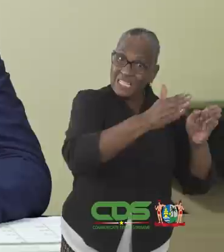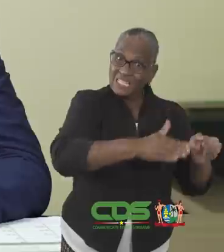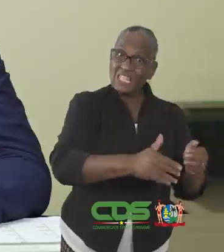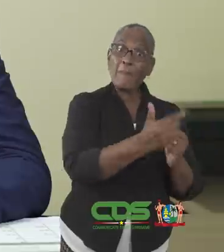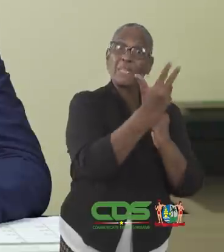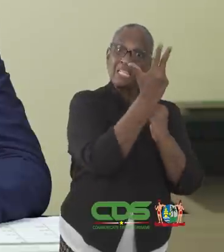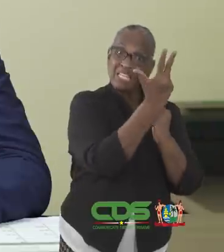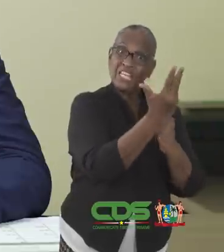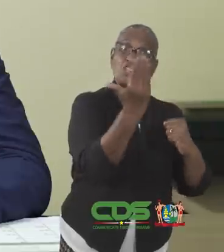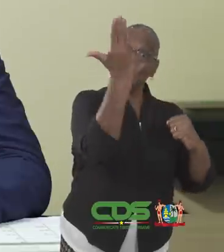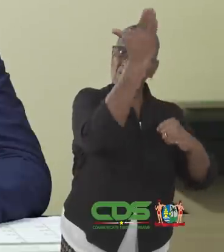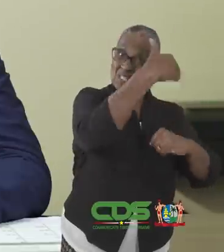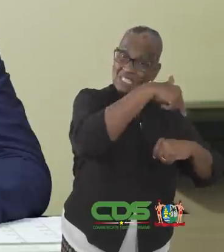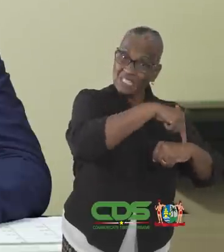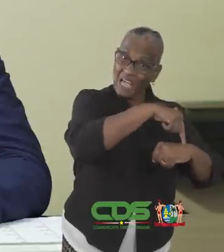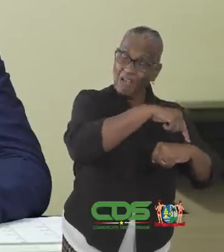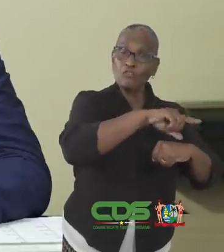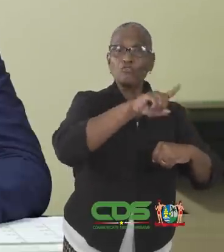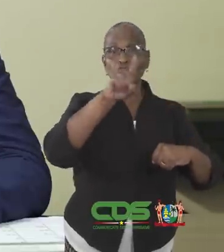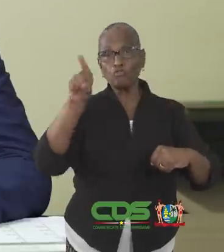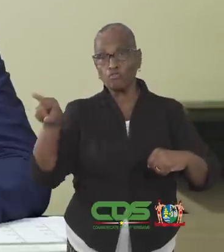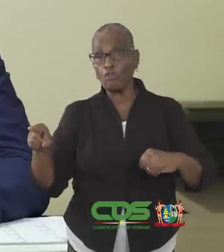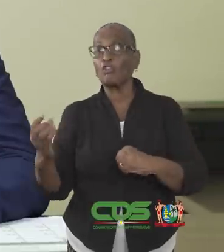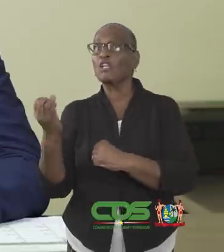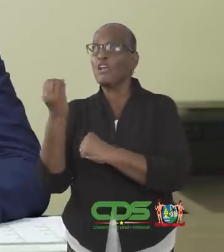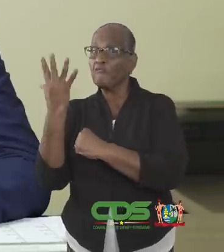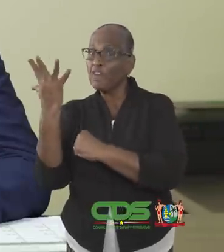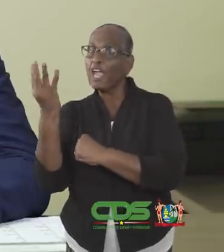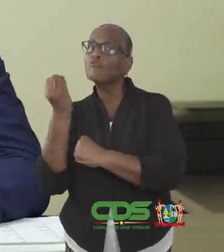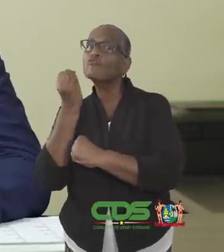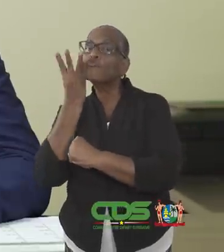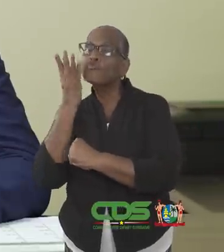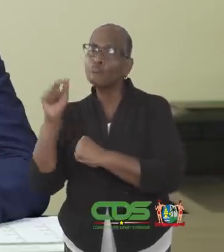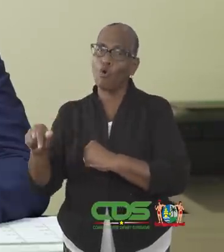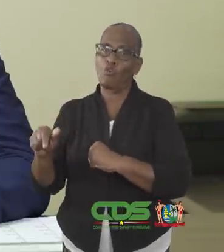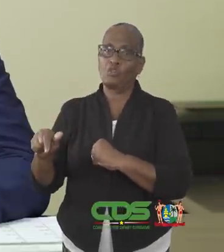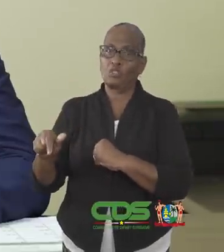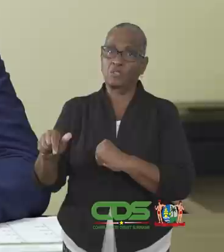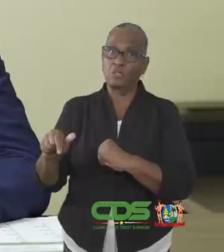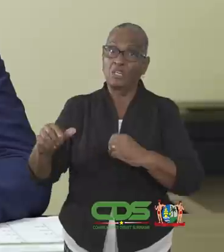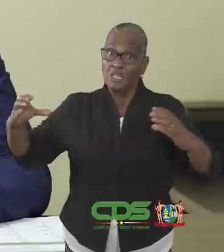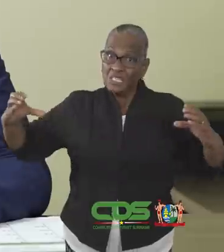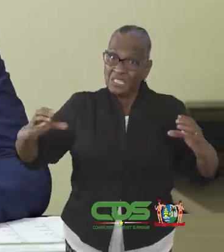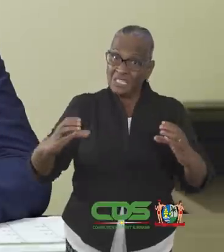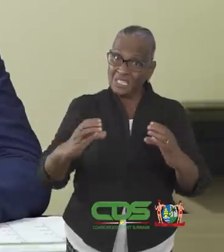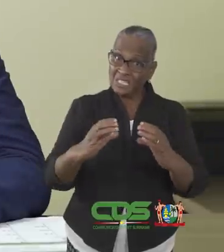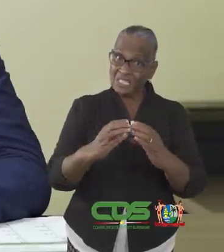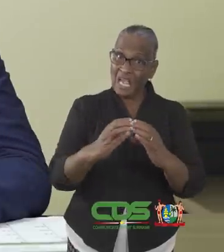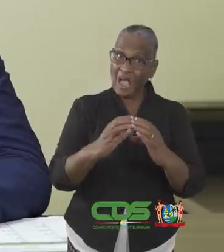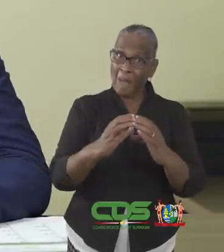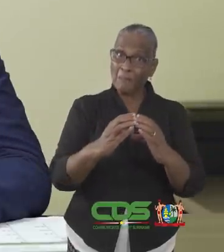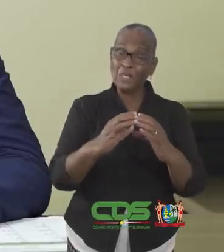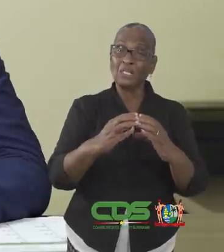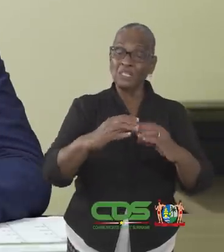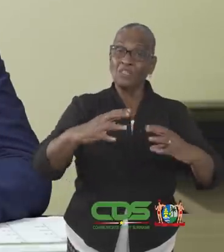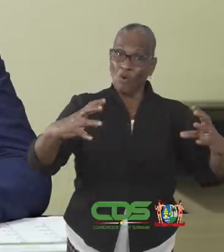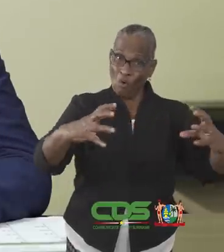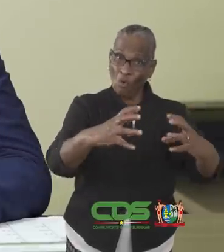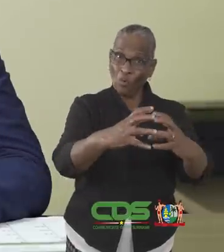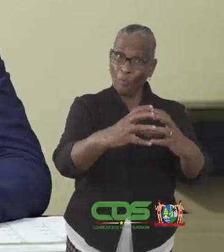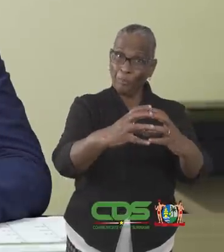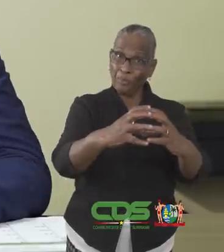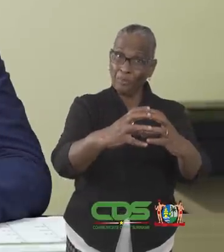van 9 uur in de avond tot 5 uur in de ochtend. Het samenschoolingsverbod